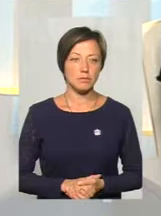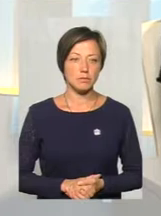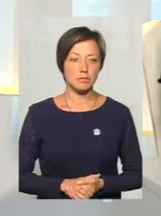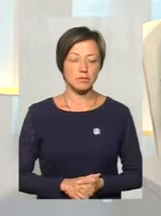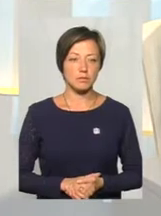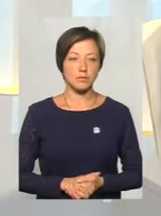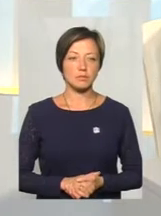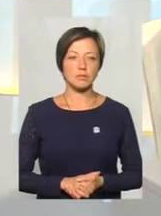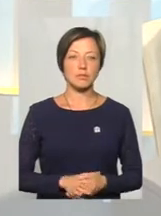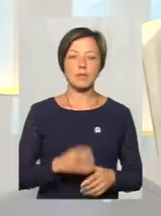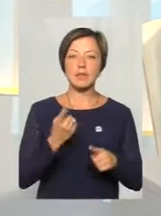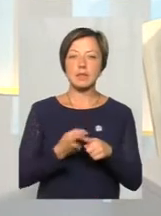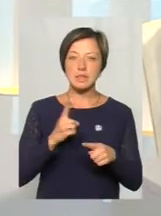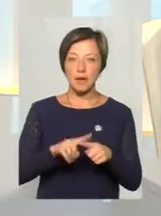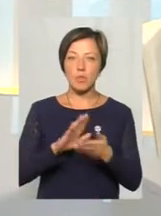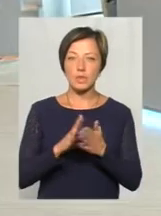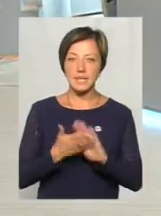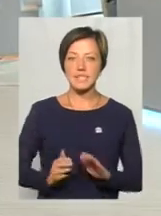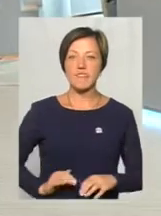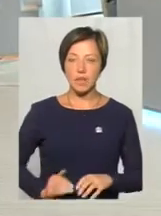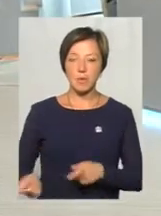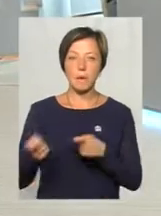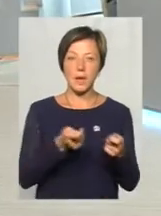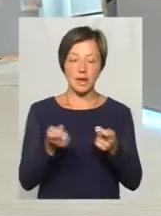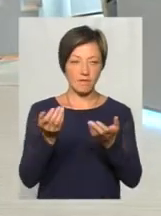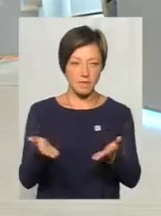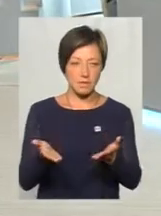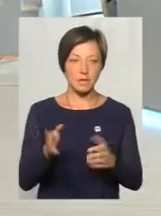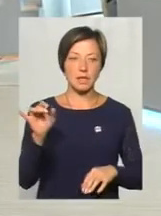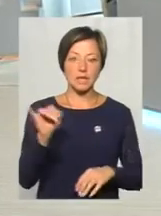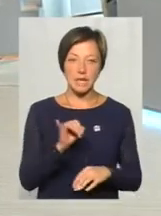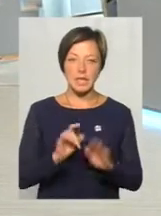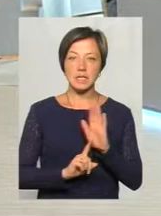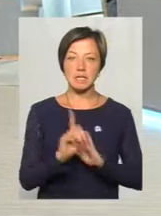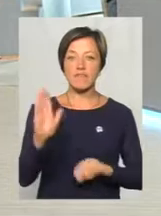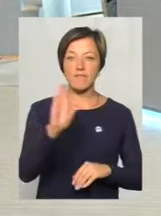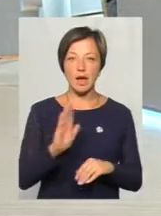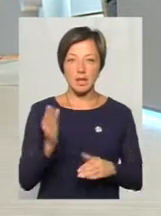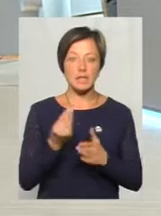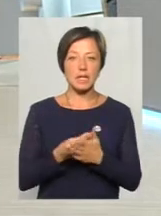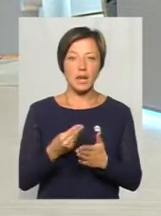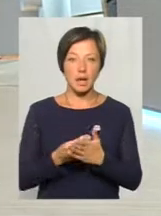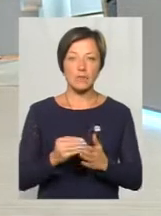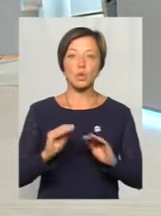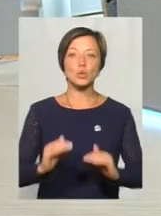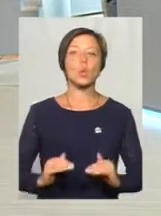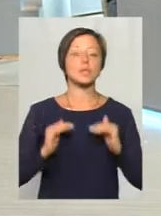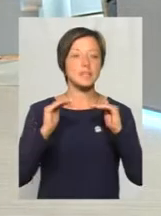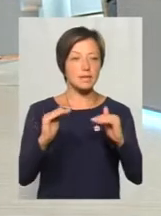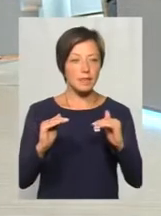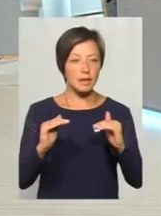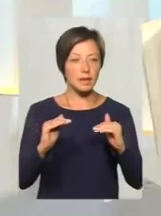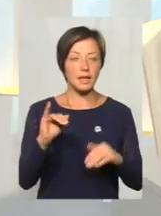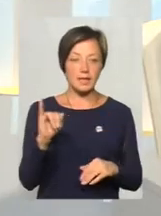Це позиція перевізника. І з вересня тариф зросте. І